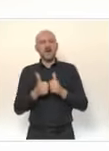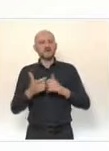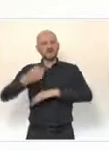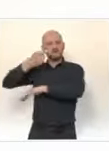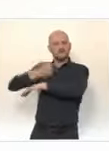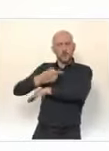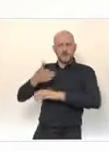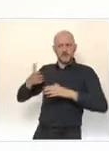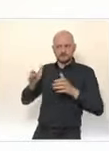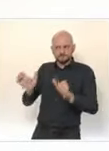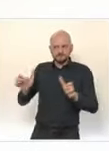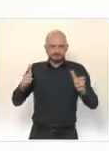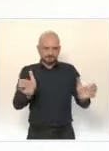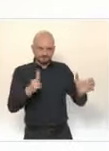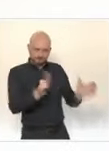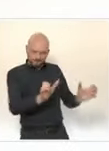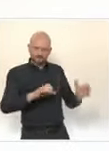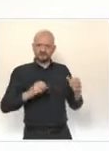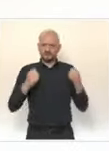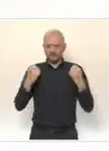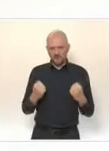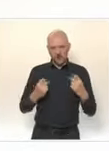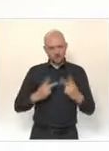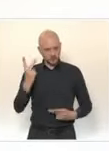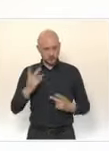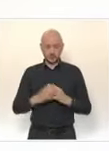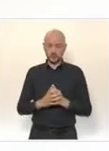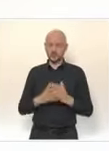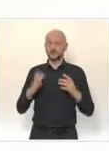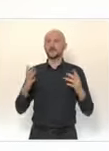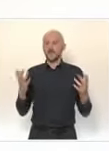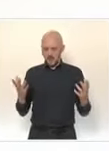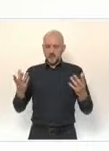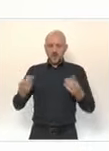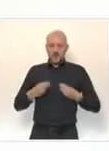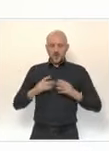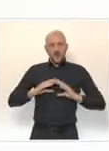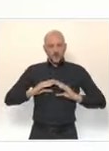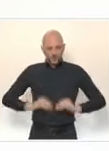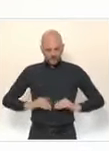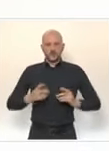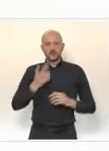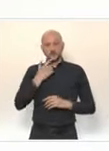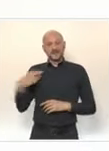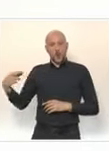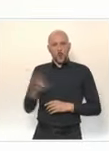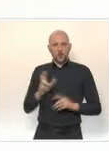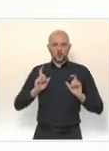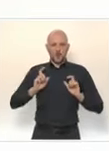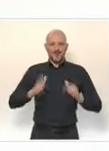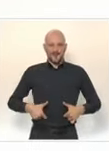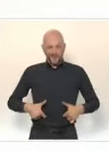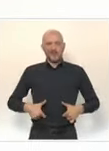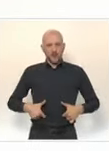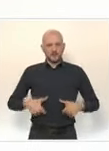permettent aujourd'hui de confirmer la reprise des enseignements scolaires la semaine prochaine, comme l'avait annoncé le